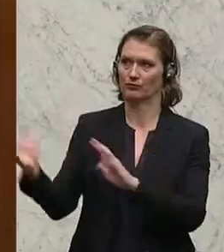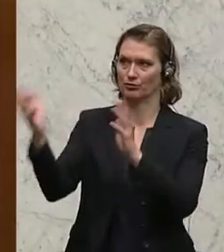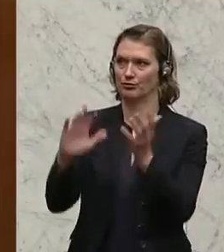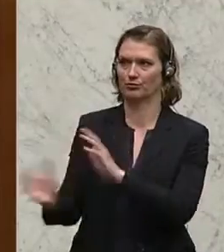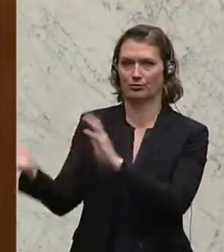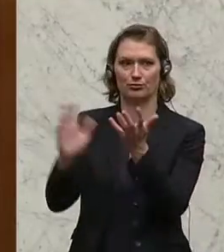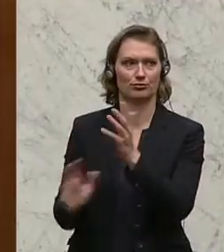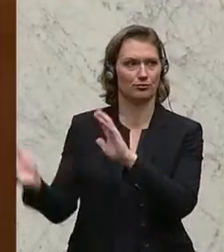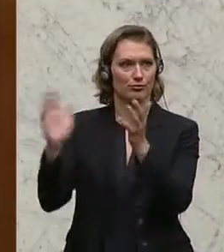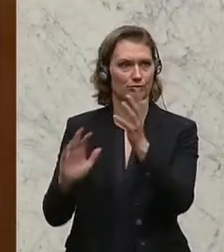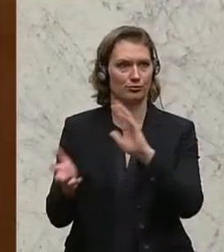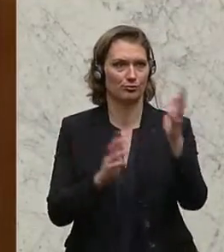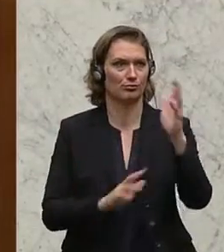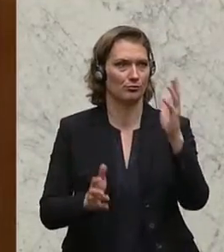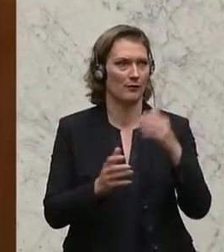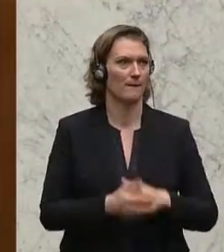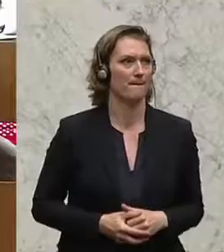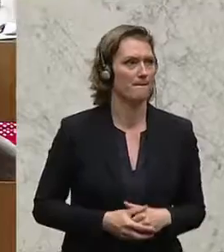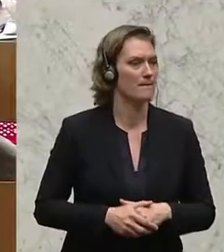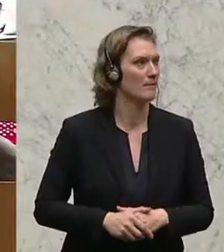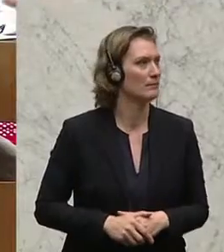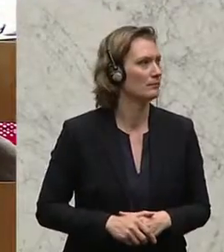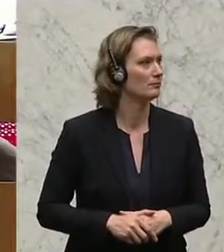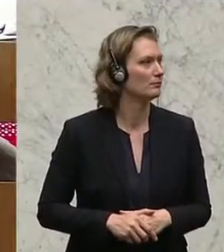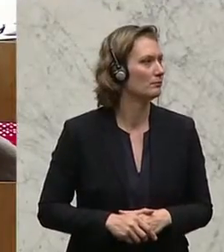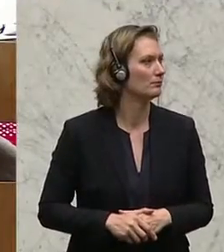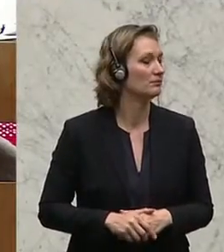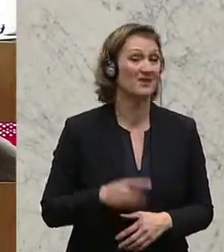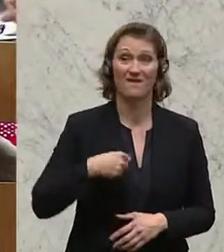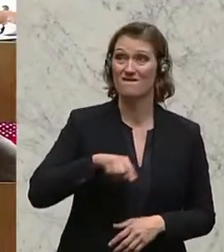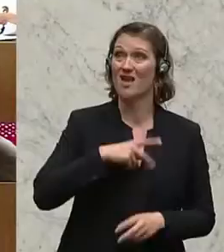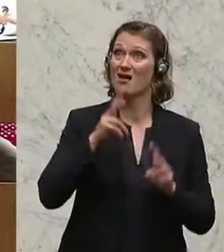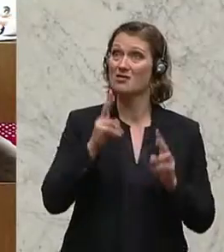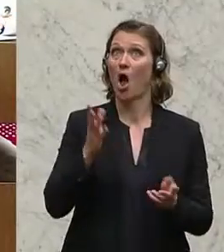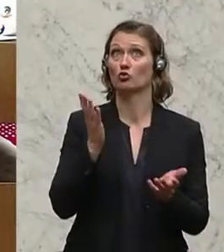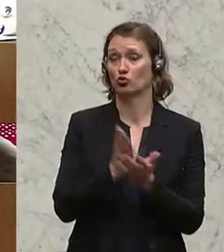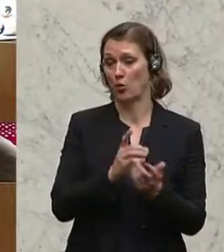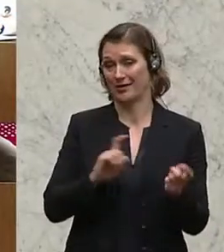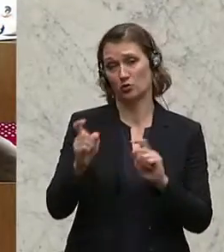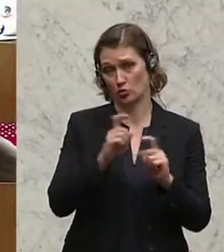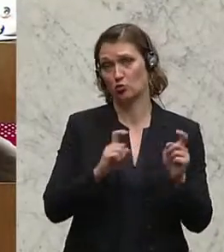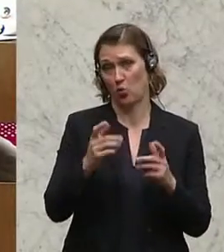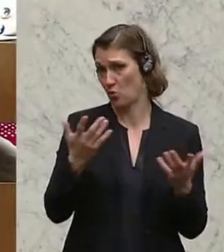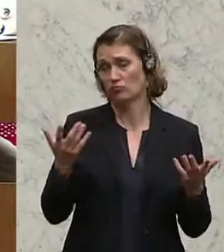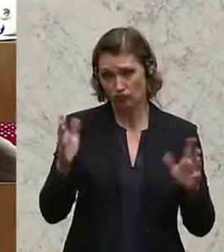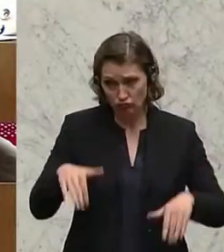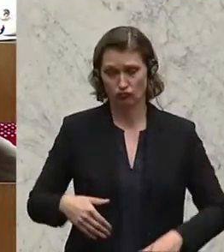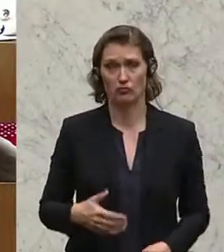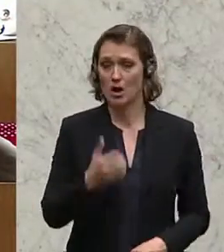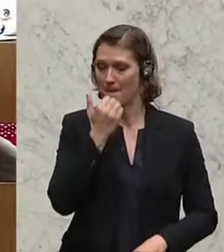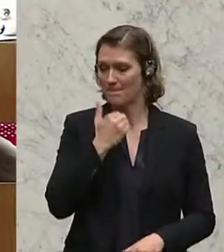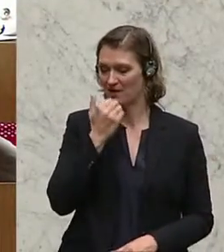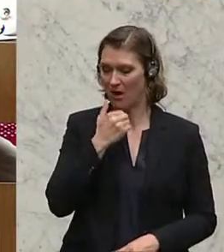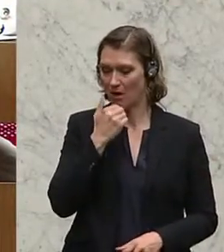darüber diskutieren, über diese Frage, ob man einem